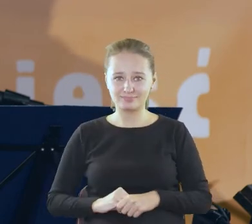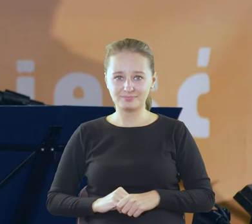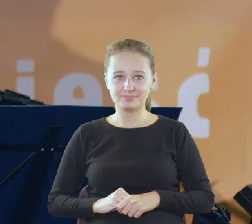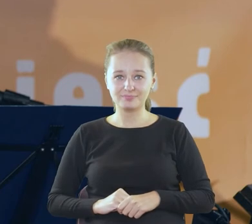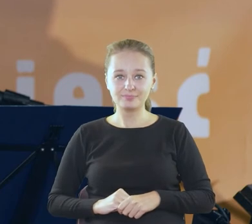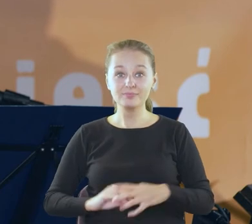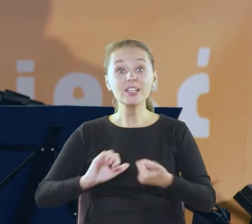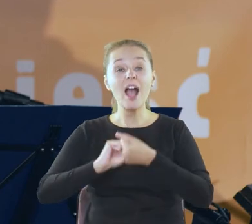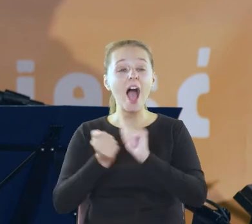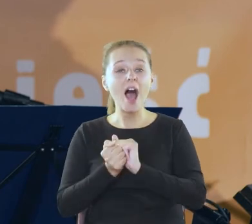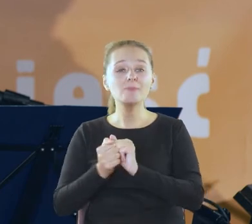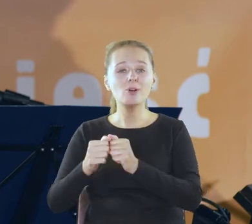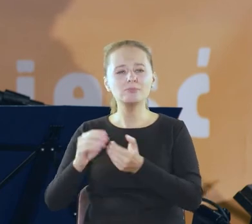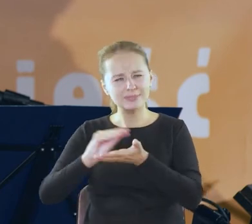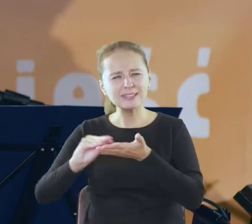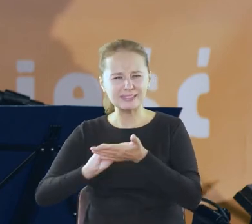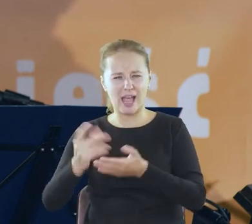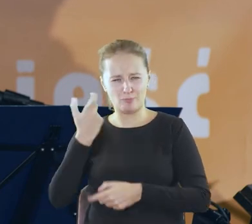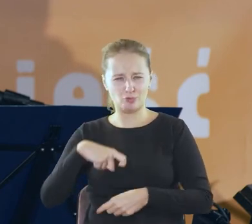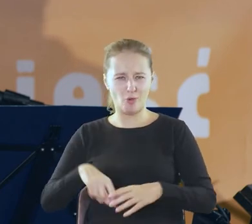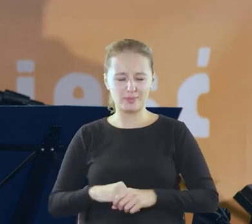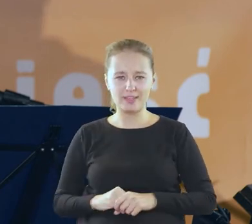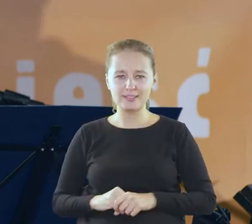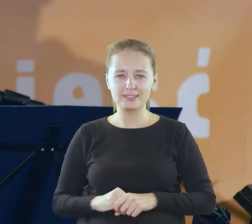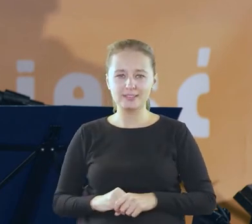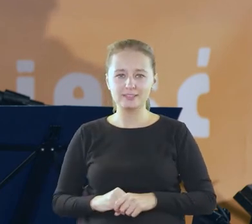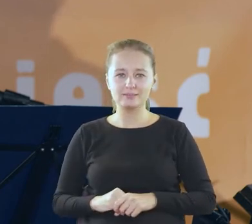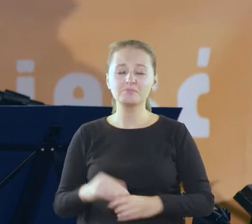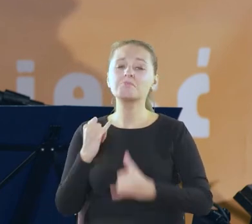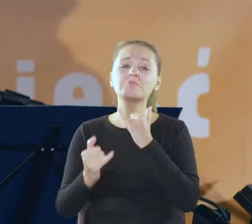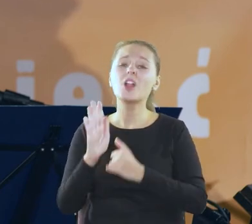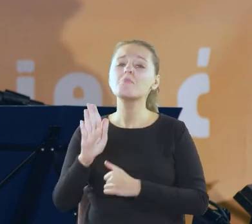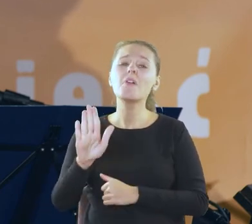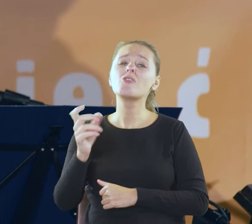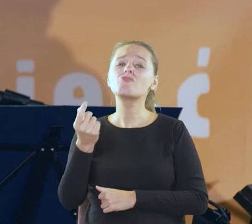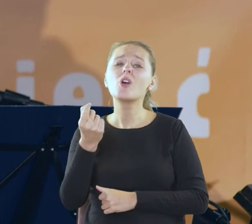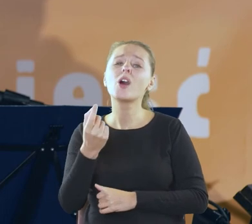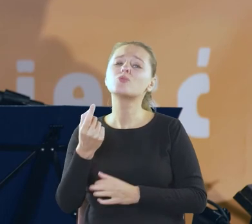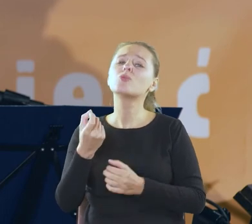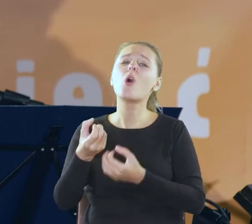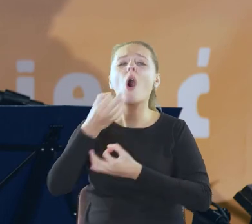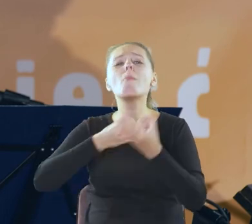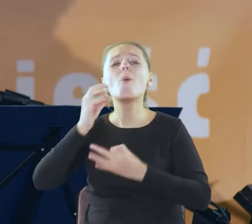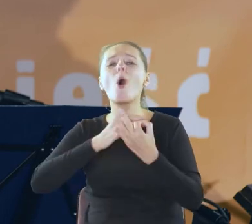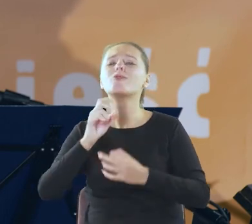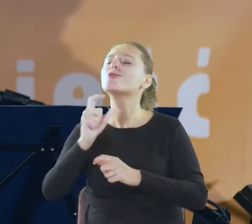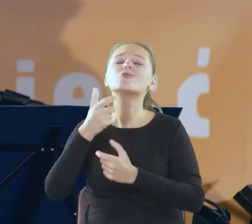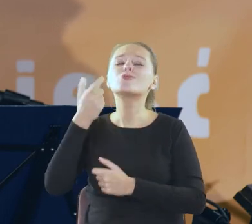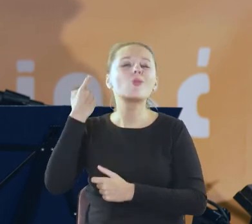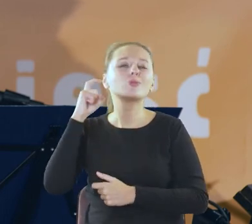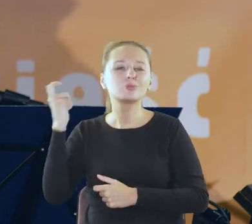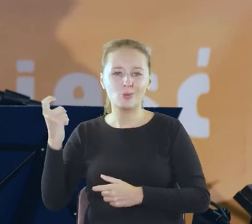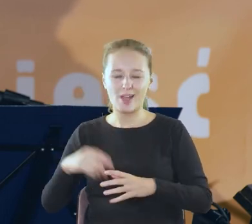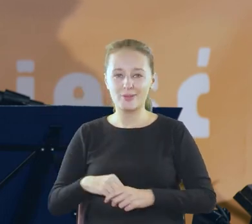napisz do mnie droga w jakiej wolnej chwili trochę dłużej co u ciebie bo